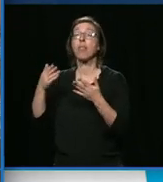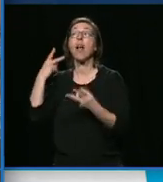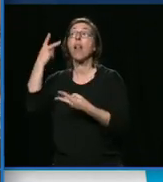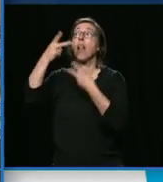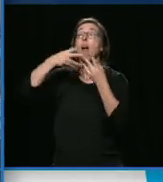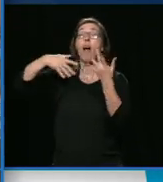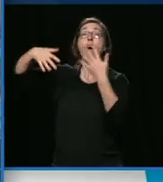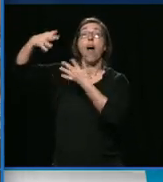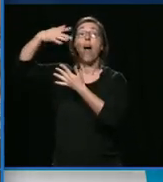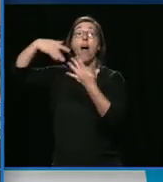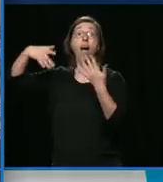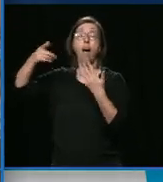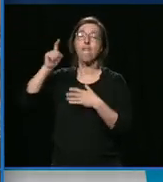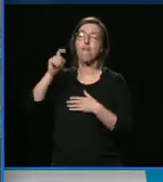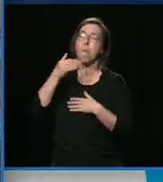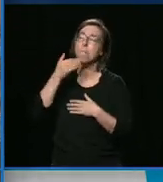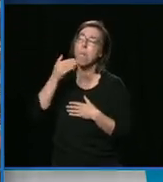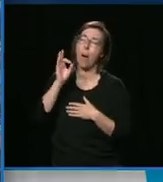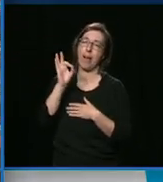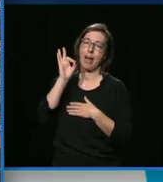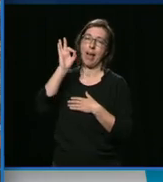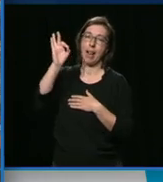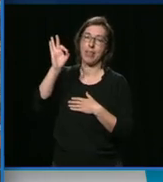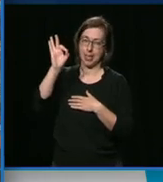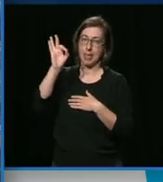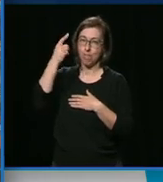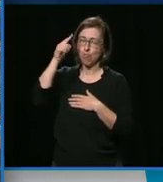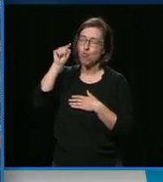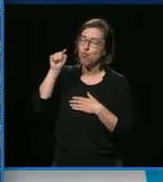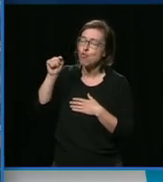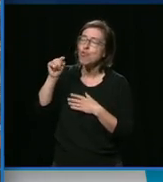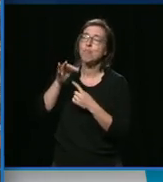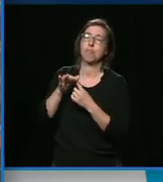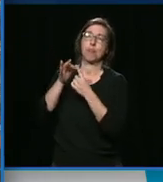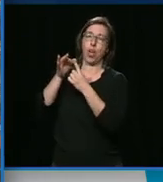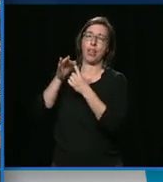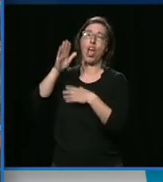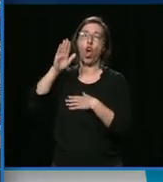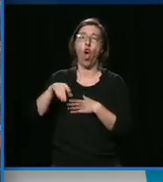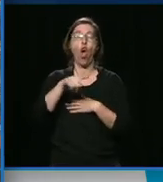profits des multinationales? Monsieur le premier ministre.